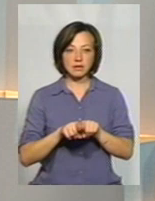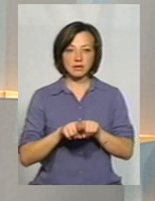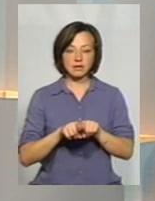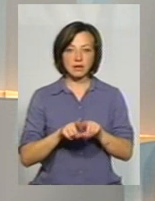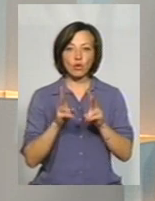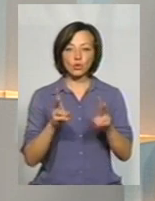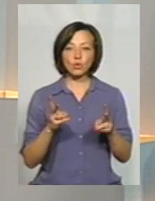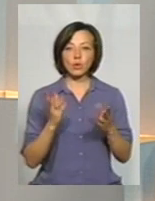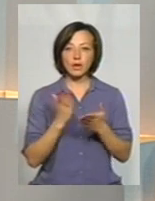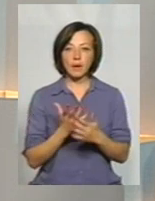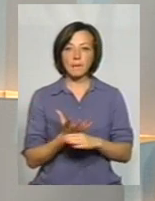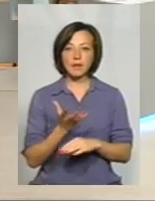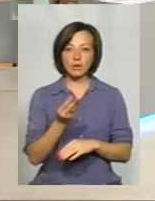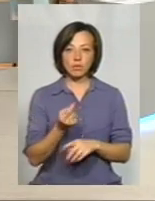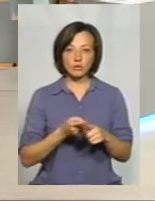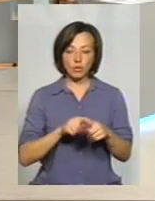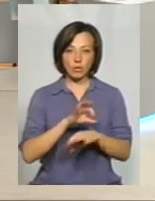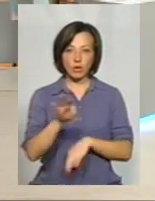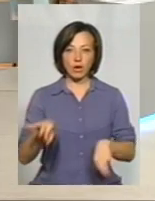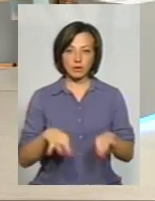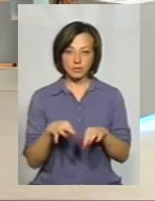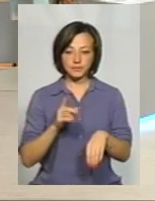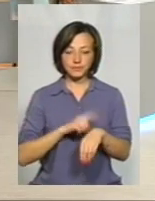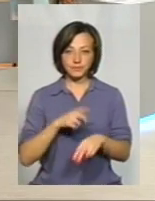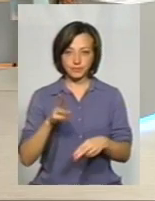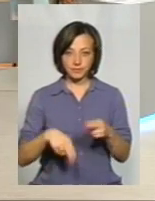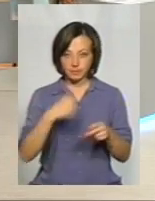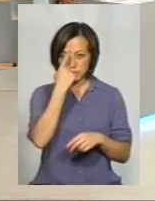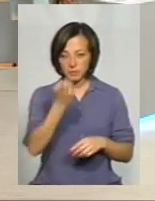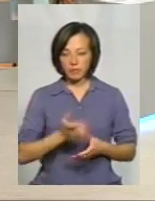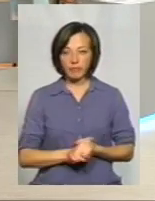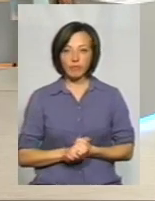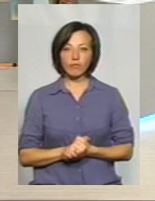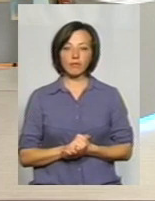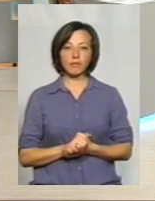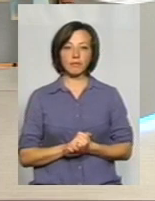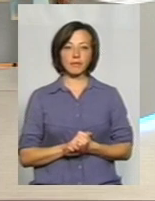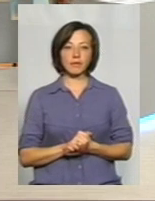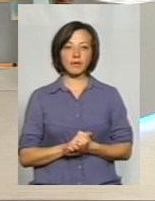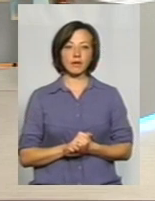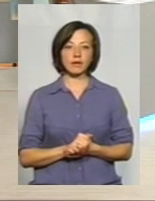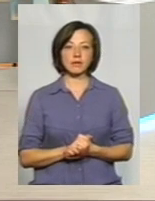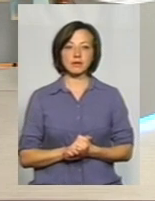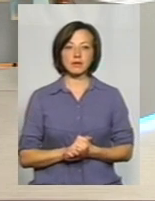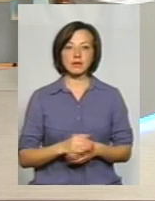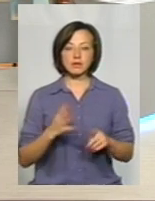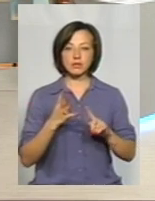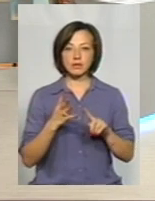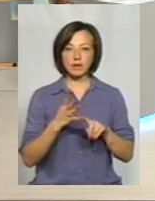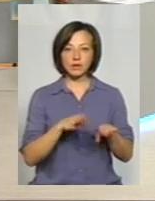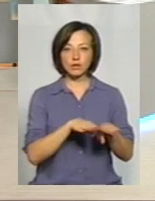цього проєкту, а контроль – здійснювання англійської фірми «Арентом». І четверта ступінь – це громадськість.